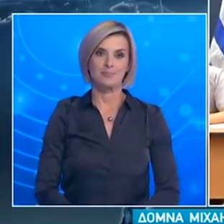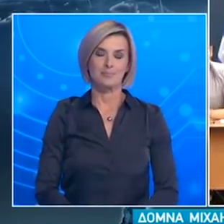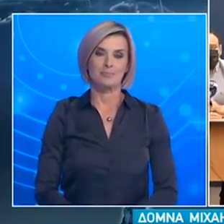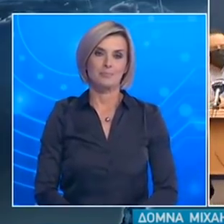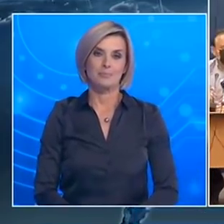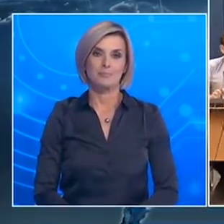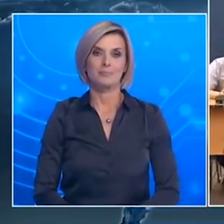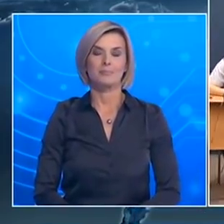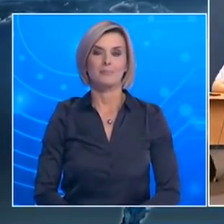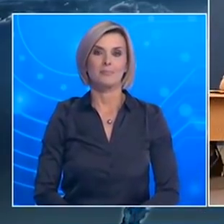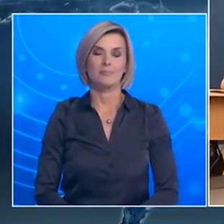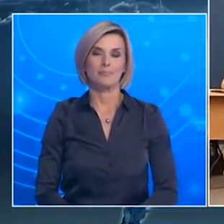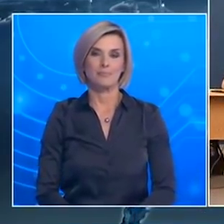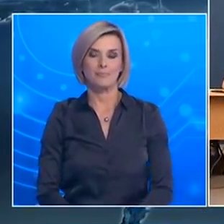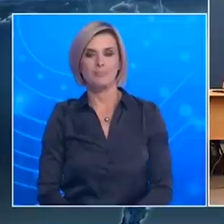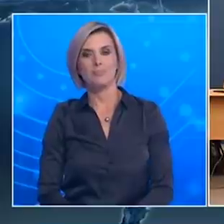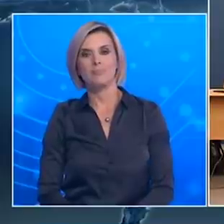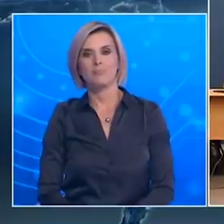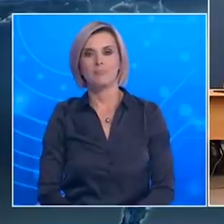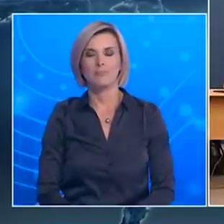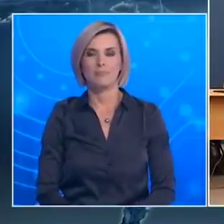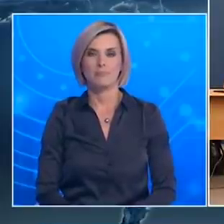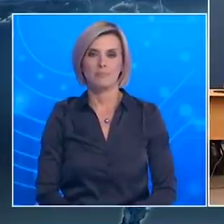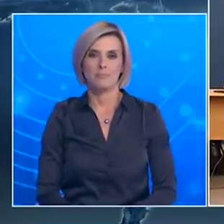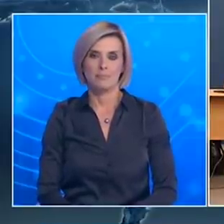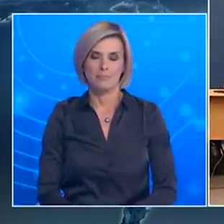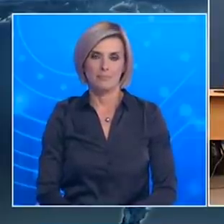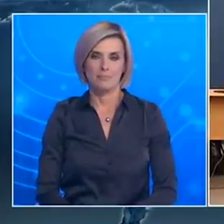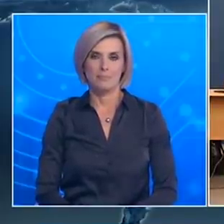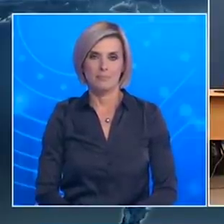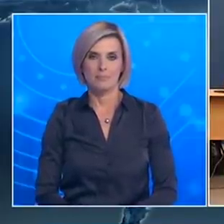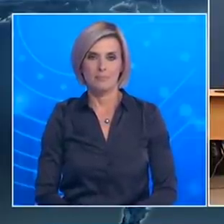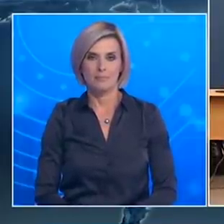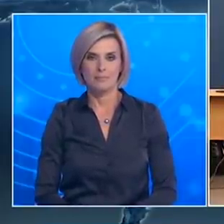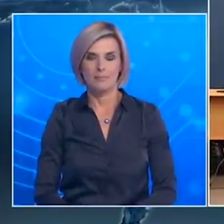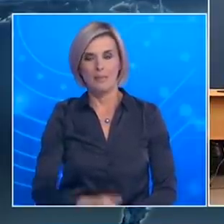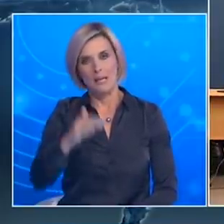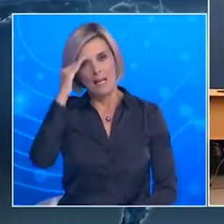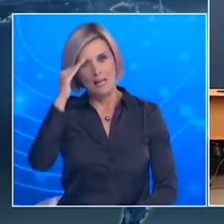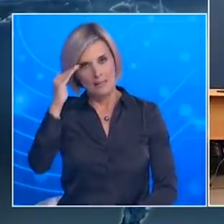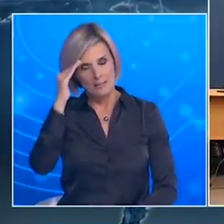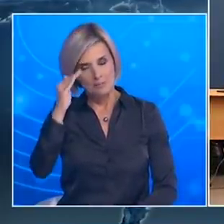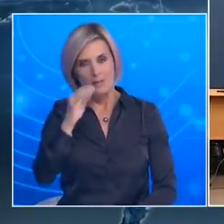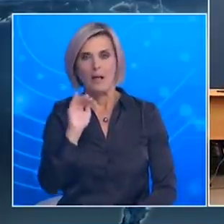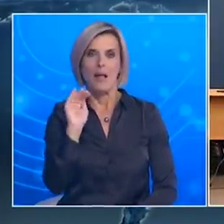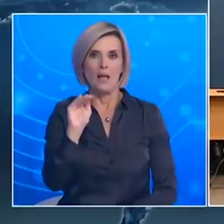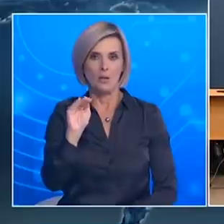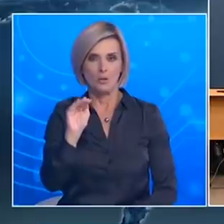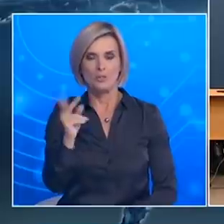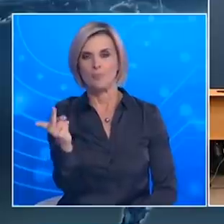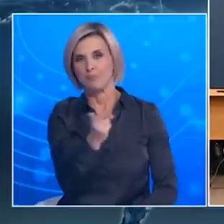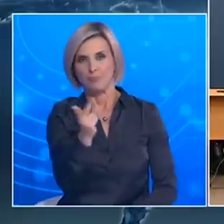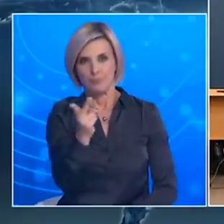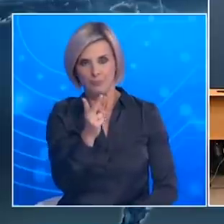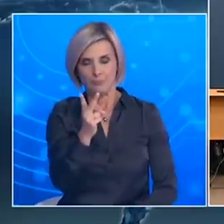Να περάσουμε σε ερωτήσεις Η κυρία Βορογιάννη από την ΕΡΤ Καλησπέρα σας Κύριε Χαρδαλιά και κύριε